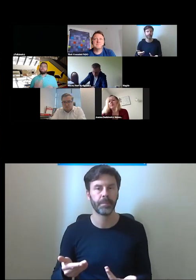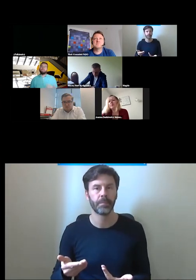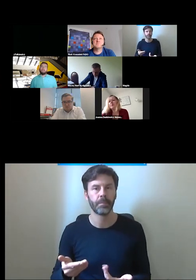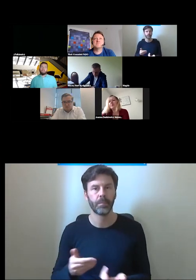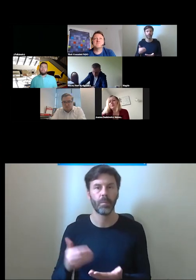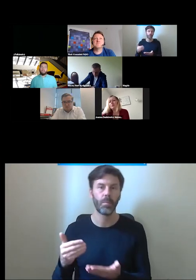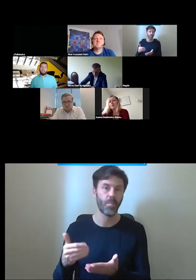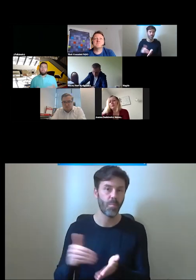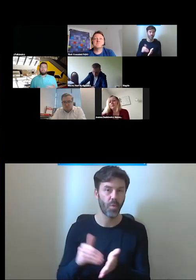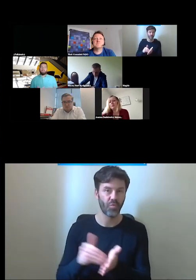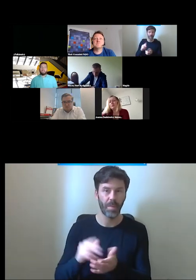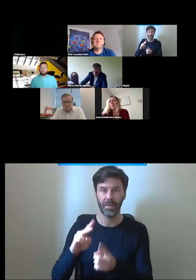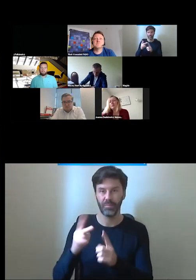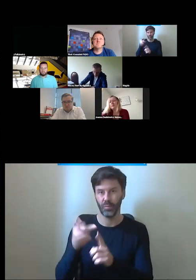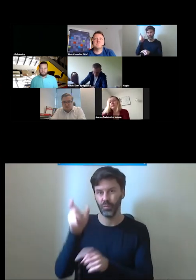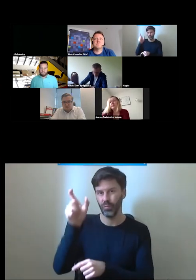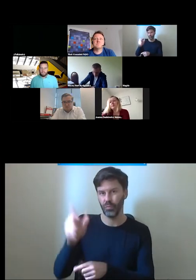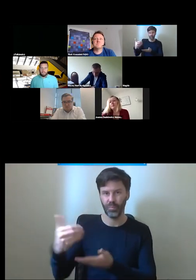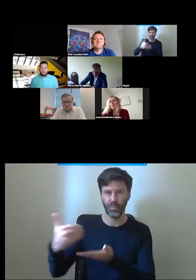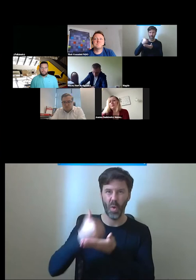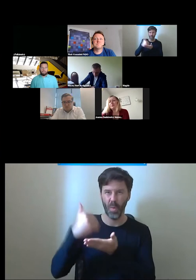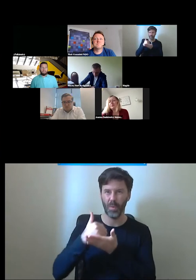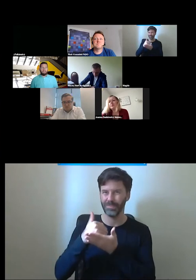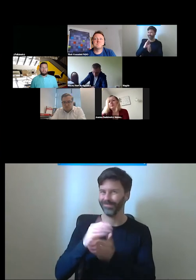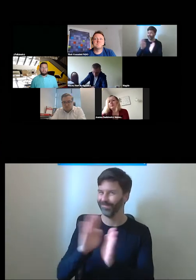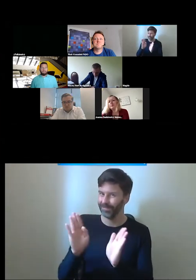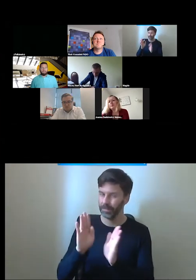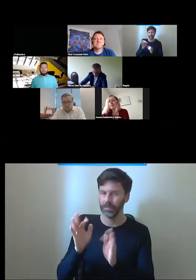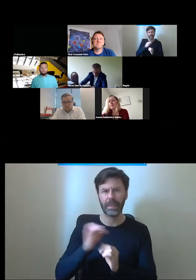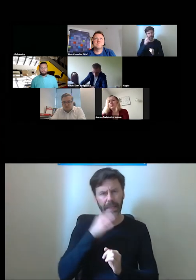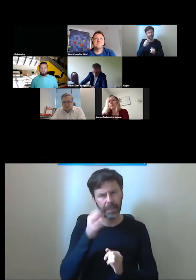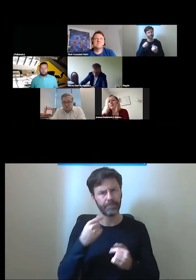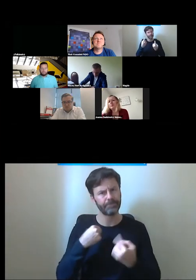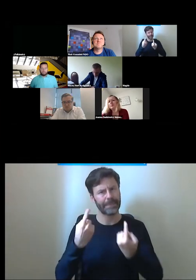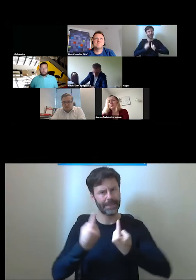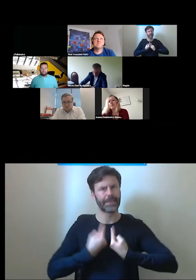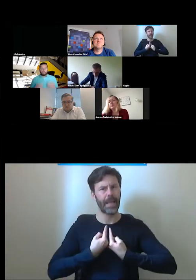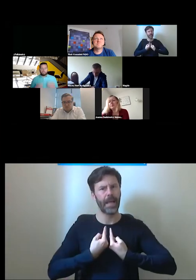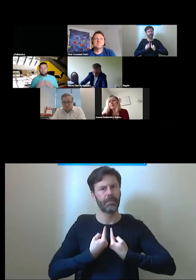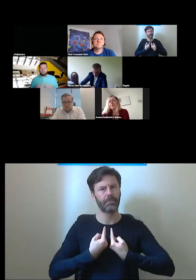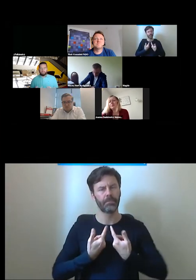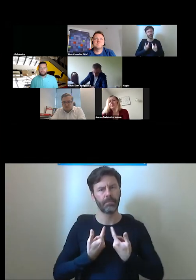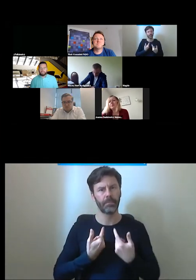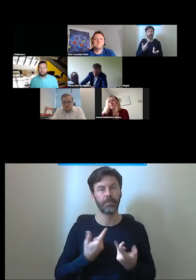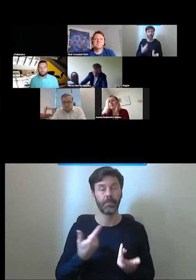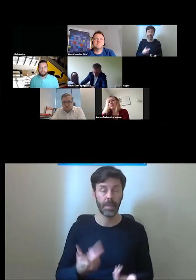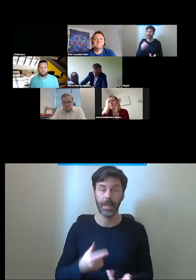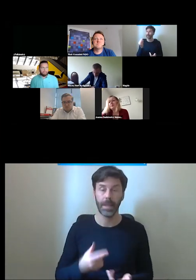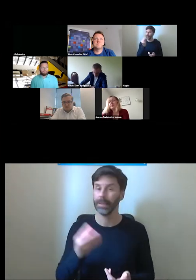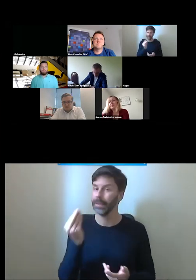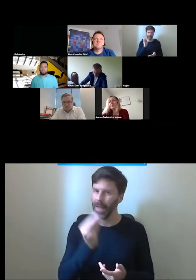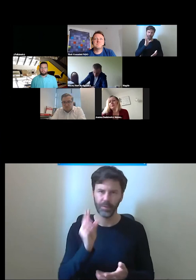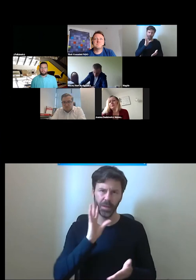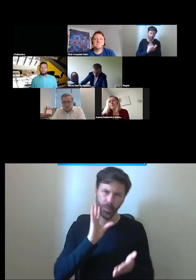potrzebna druga osoba po to żeby z tego skorzystać ja bo jakby rozwiązań ja zawsze też powtarzam to że